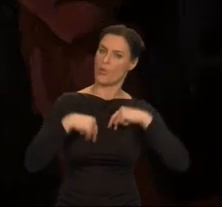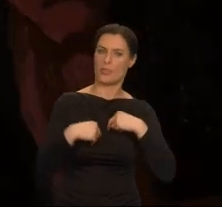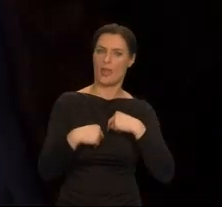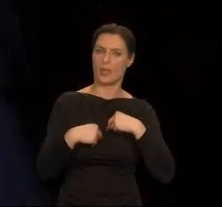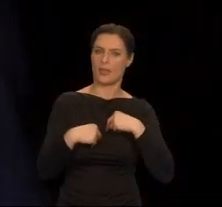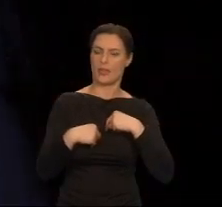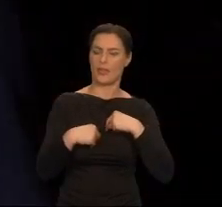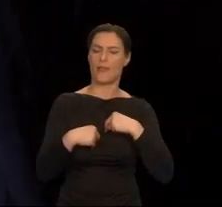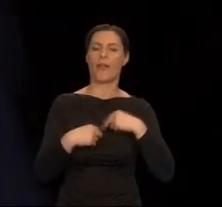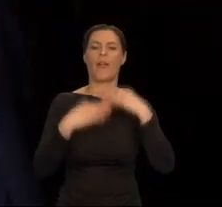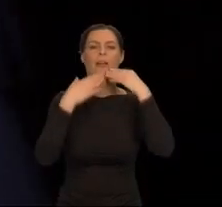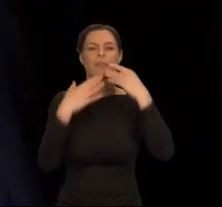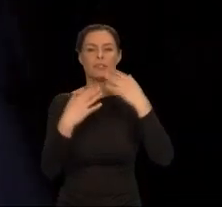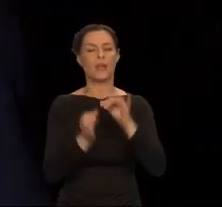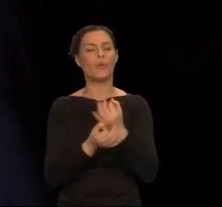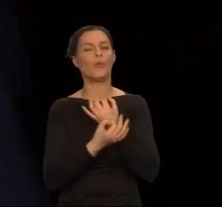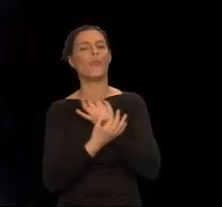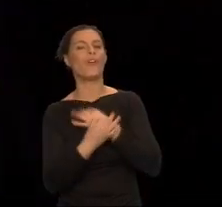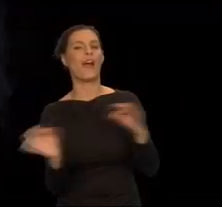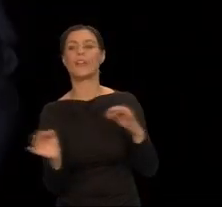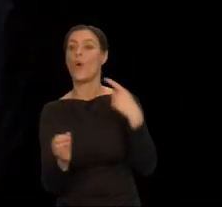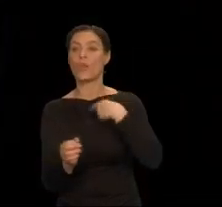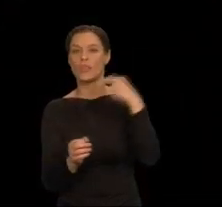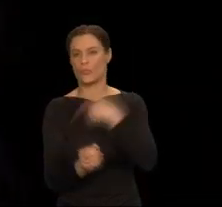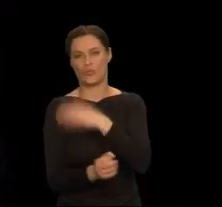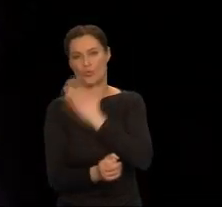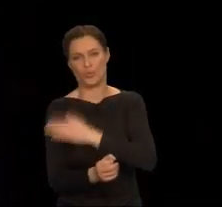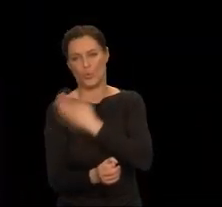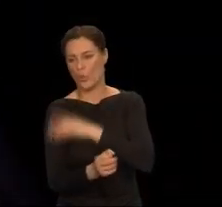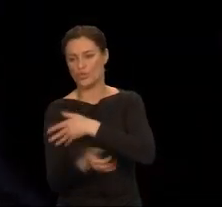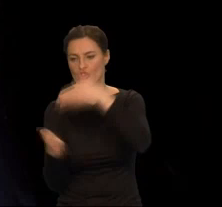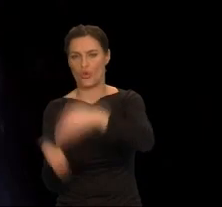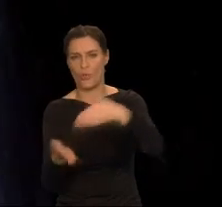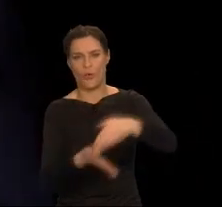W ten sposób uwalnia ją od przymusu bycia kapłanką grobowców.